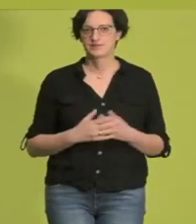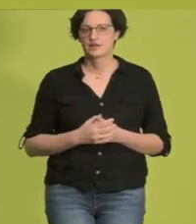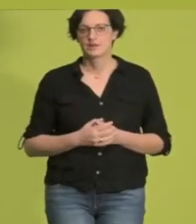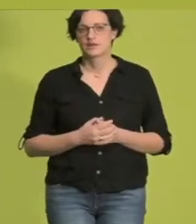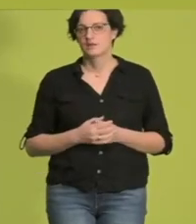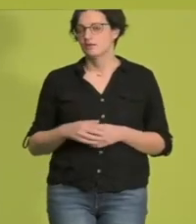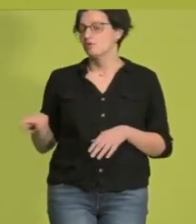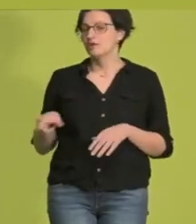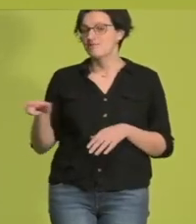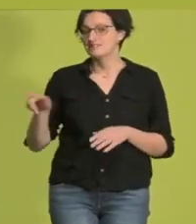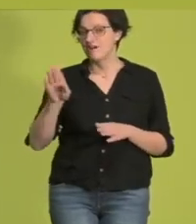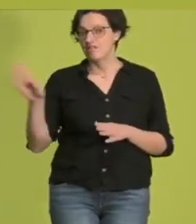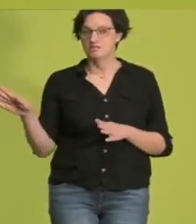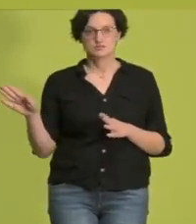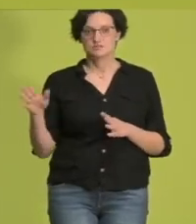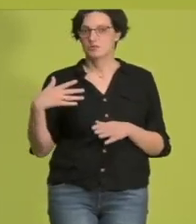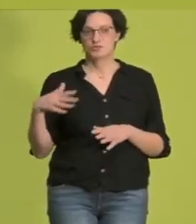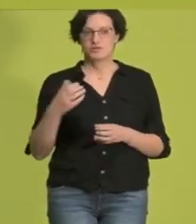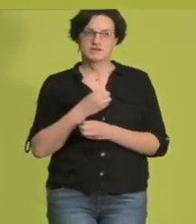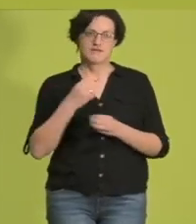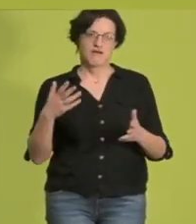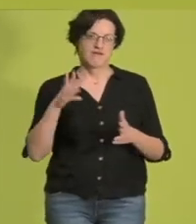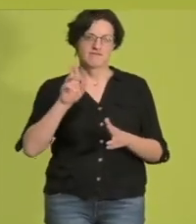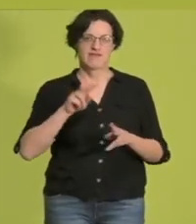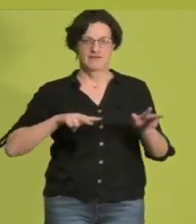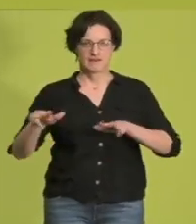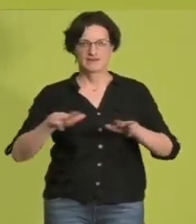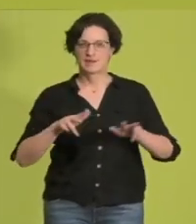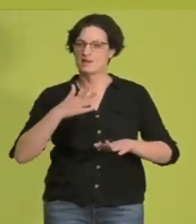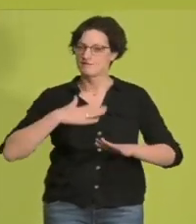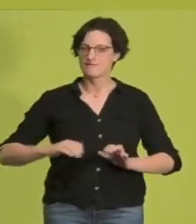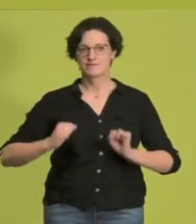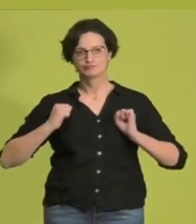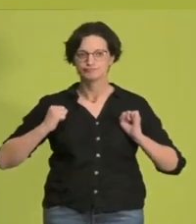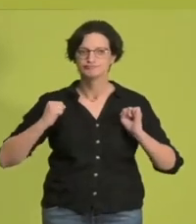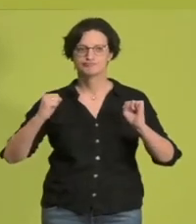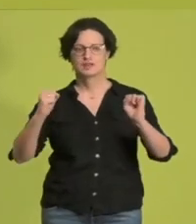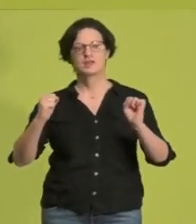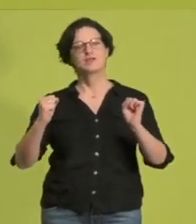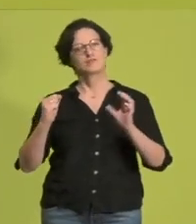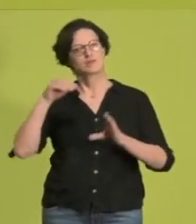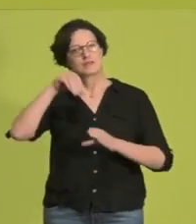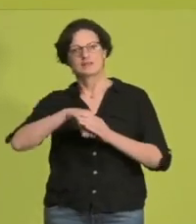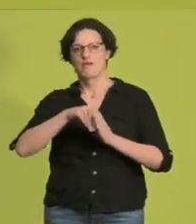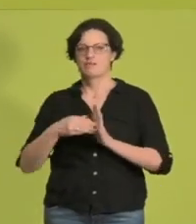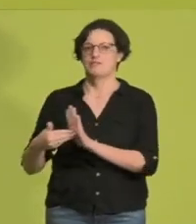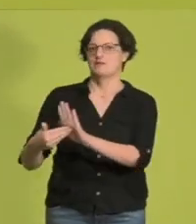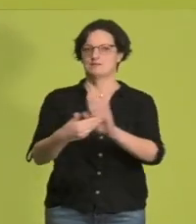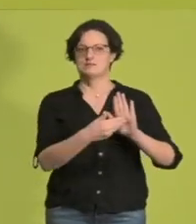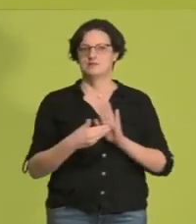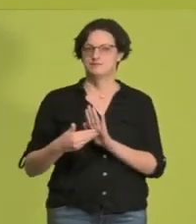ich will alles dafür tun, dass am Ende kein Weg an unseren Inhalten vorbei führt. Dafür werde ich mit allem,